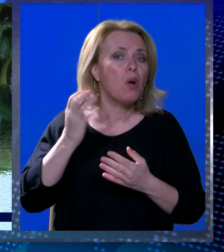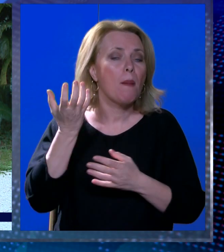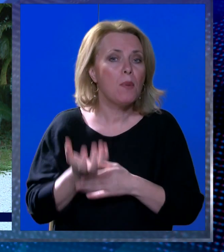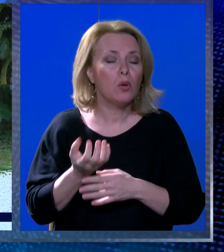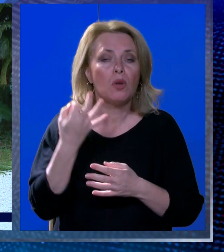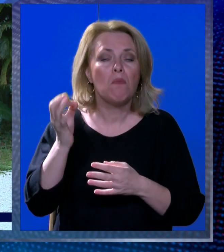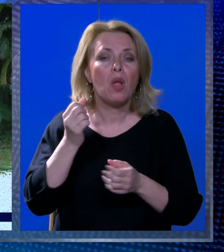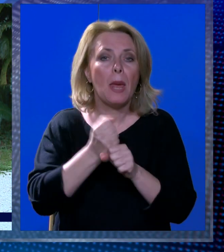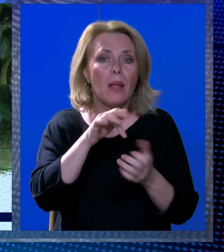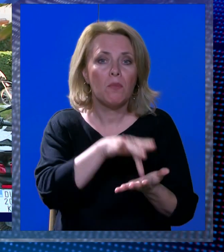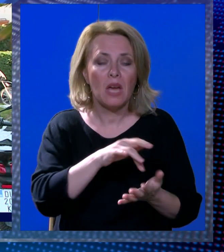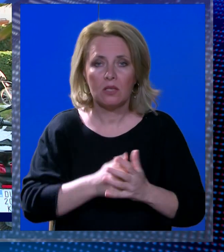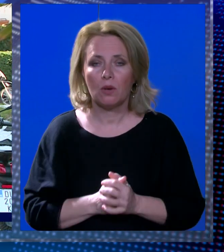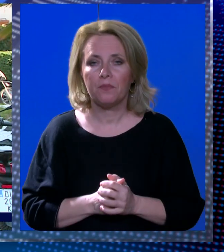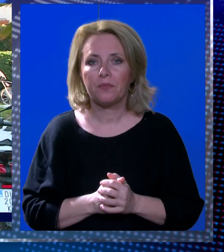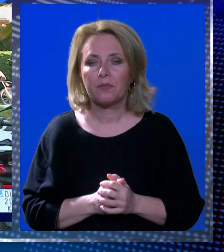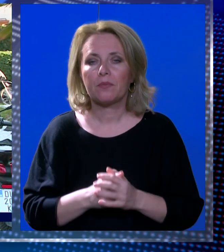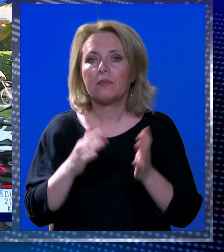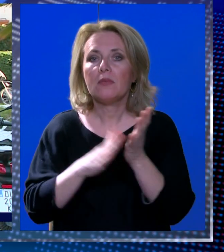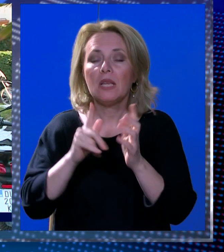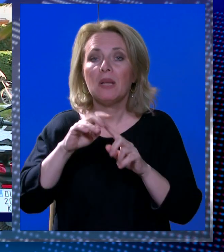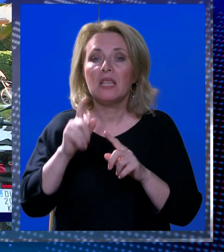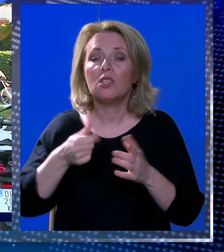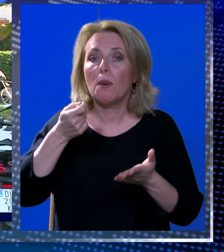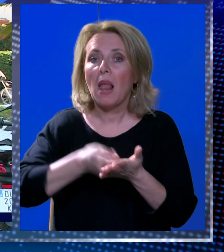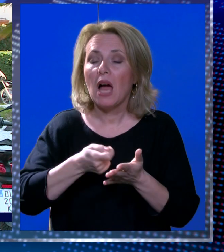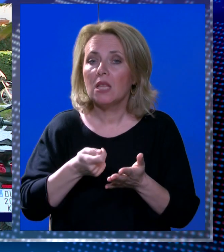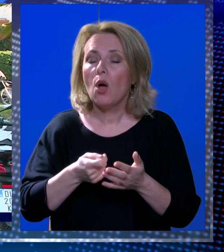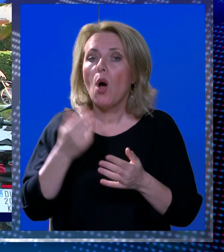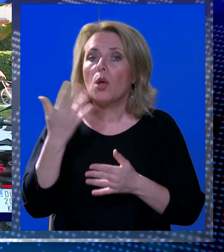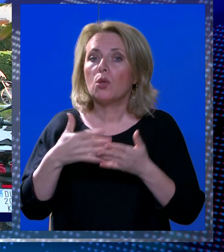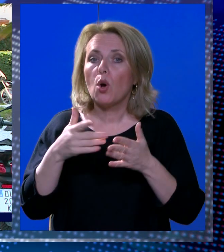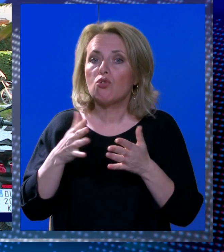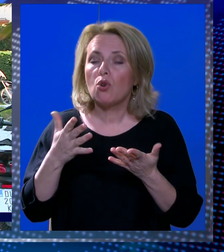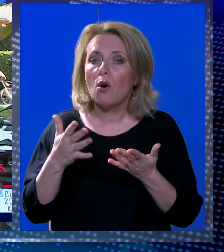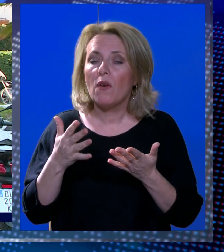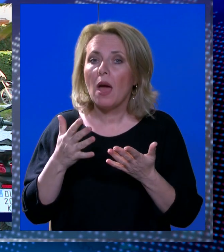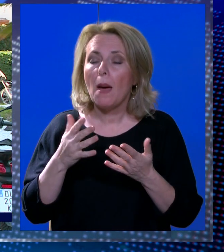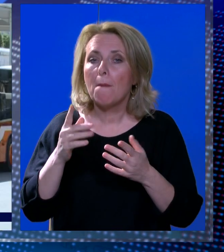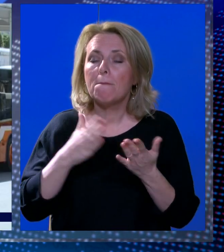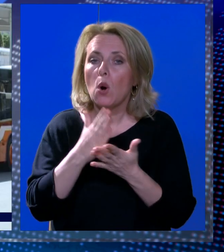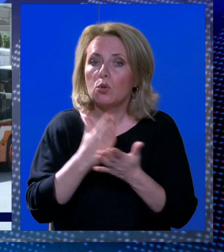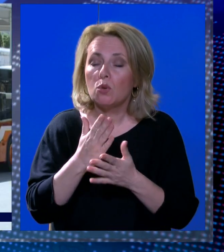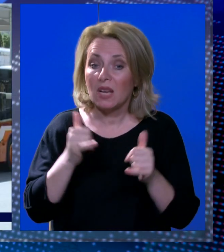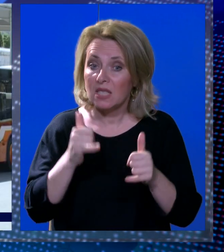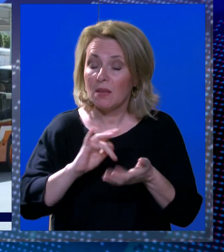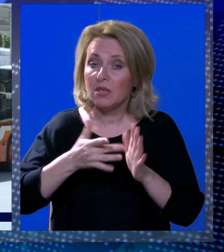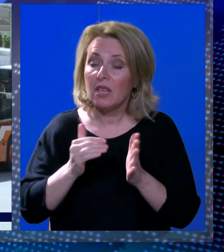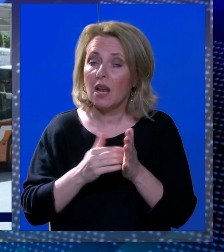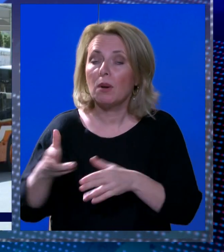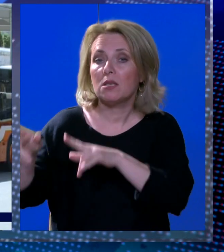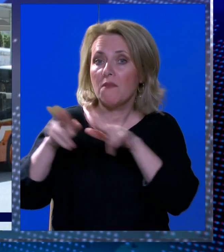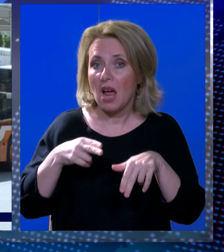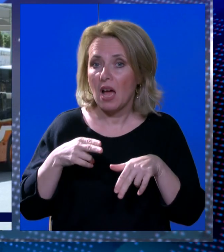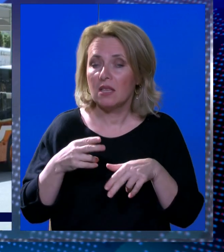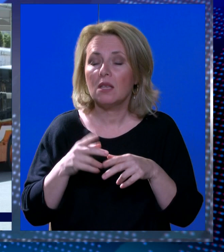plaću i bolje radno mjesto. Miletić je platio troškove postupka, sa obzirom na to da je presuđeno njegovu korist, sve bi mu se trebalo